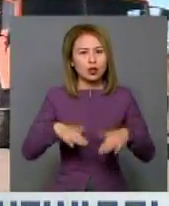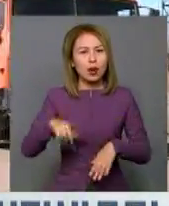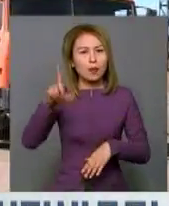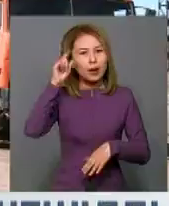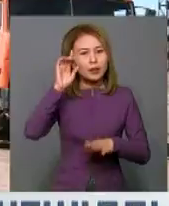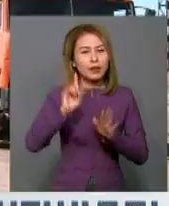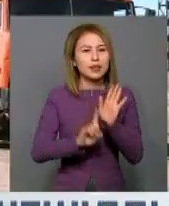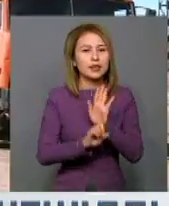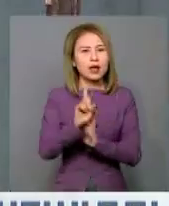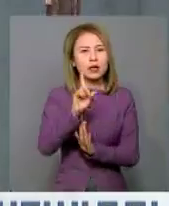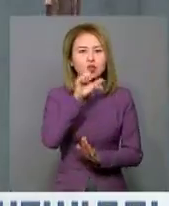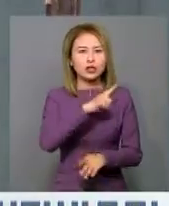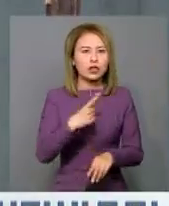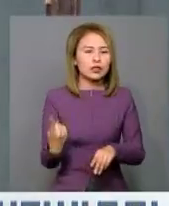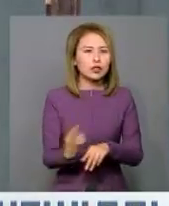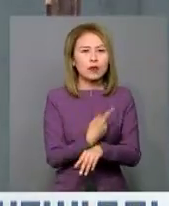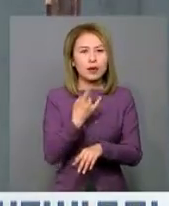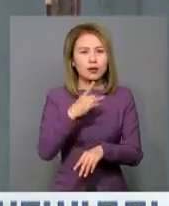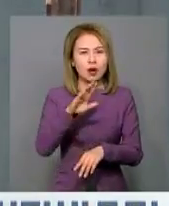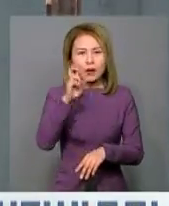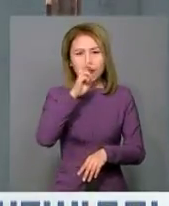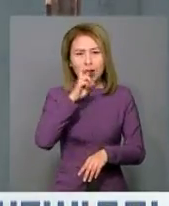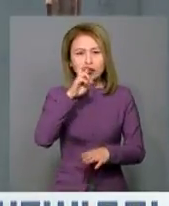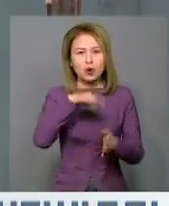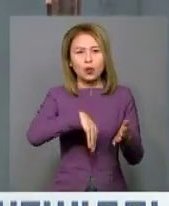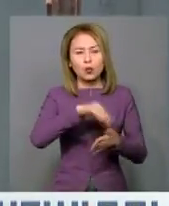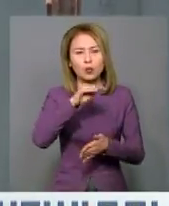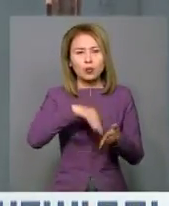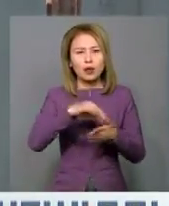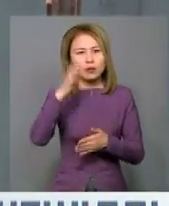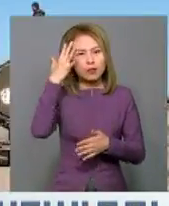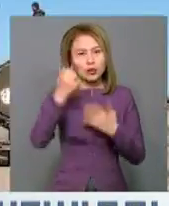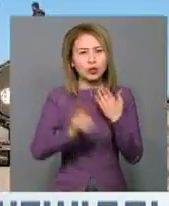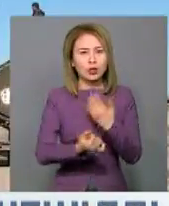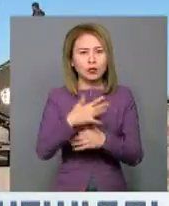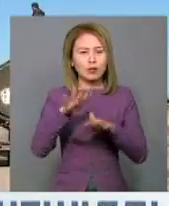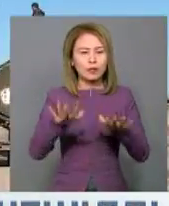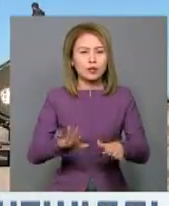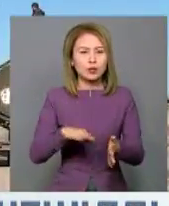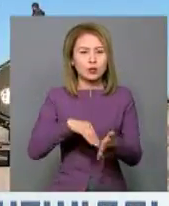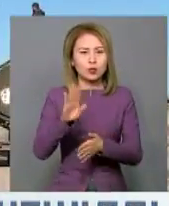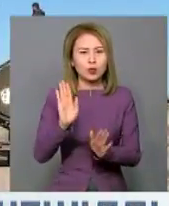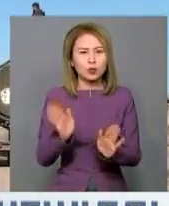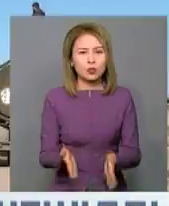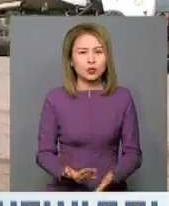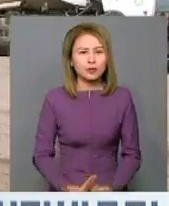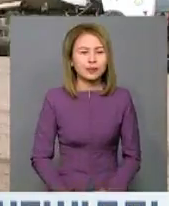Дүсін біден бастап, декандар алғашқа жанар жағармайды жергілікті мұнай базыларынан ала бастайды.